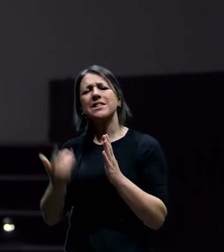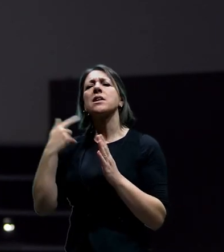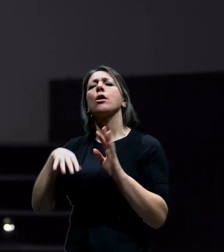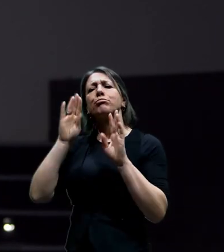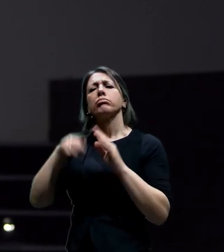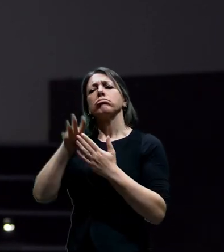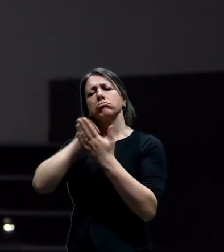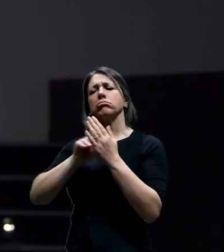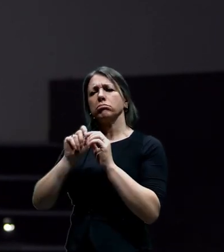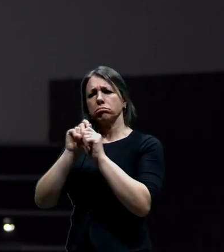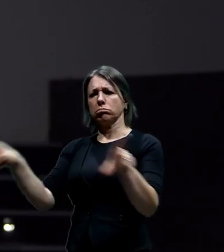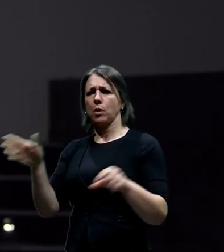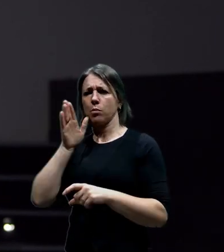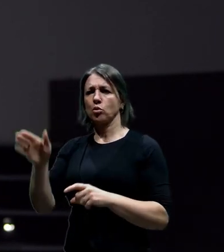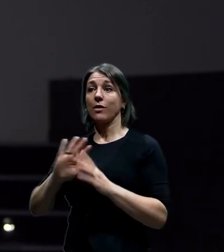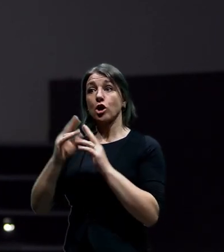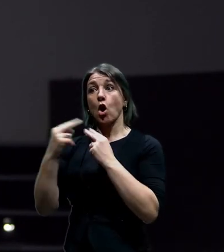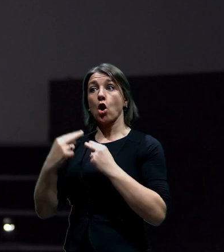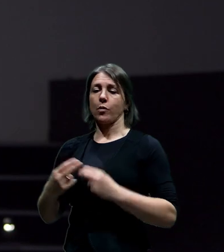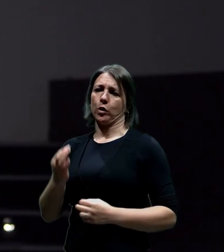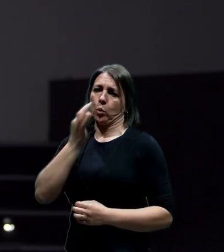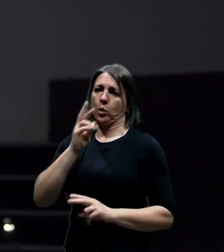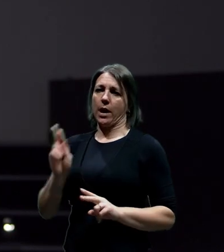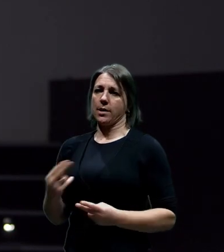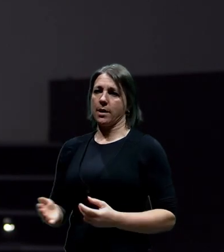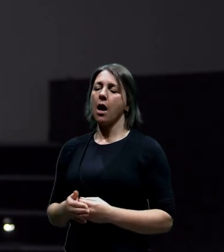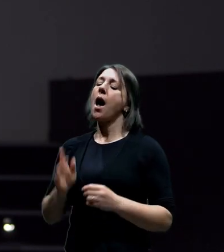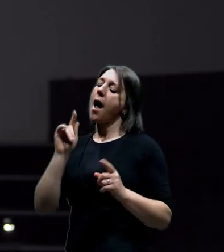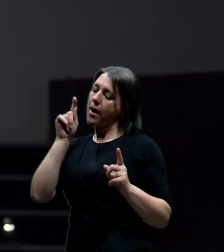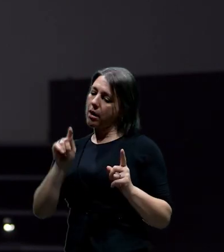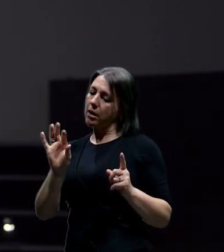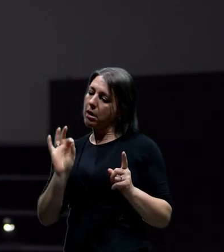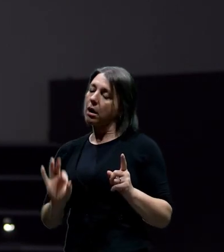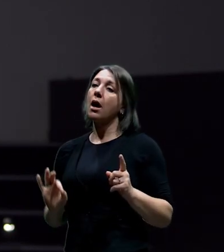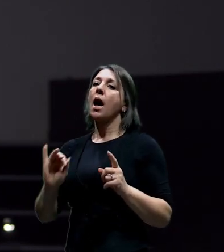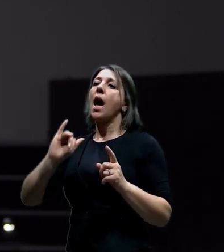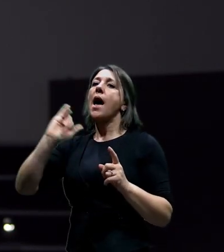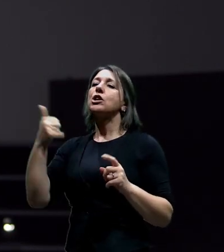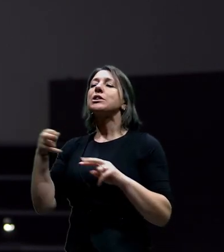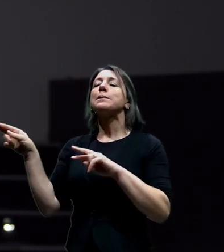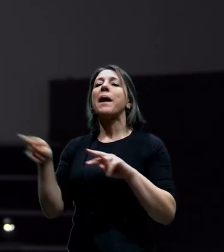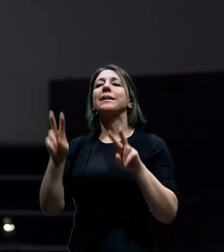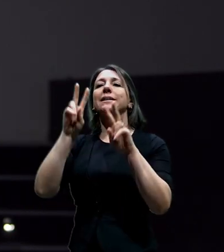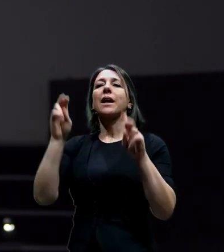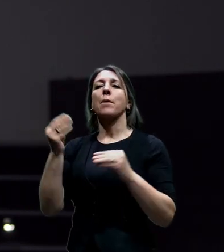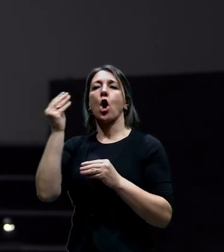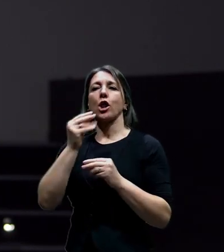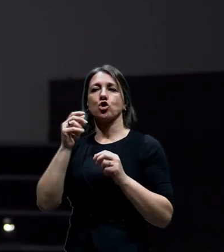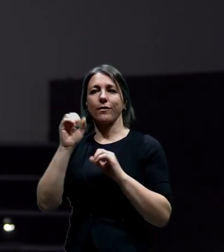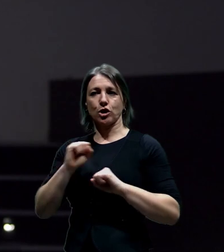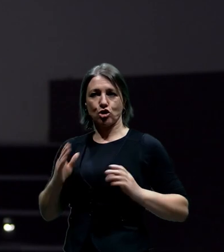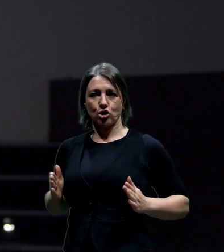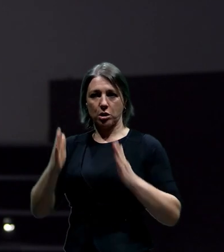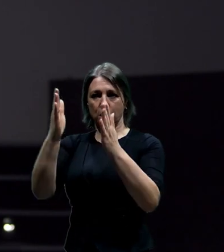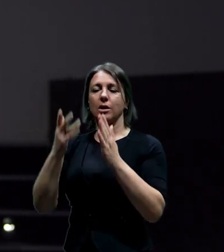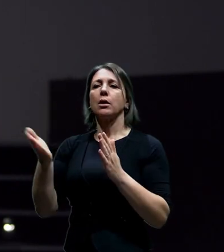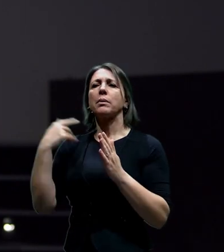Nemáme bohužel čas odpovědí úplně všechny. Teď bych se poprosil, byste se zase ještě přepnuli do těch Holešoviček. Je tady několikrát